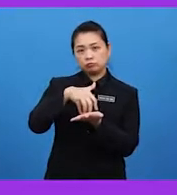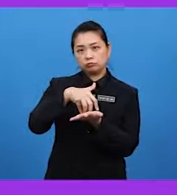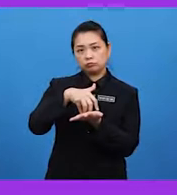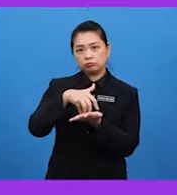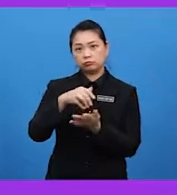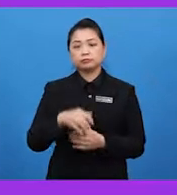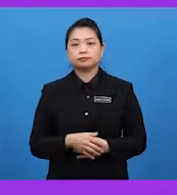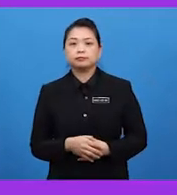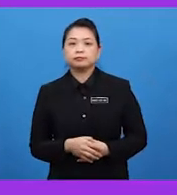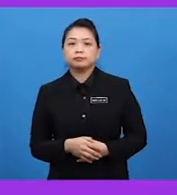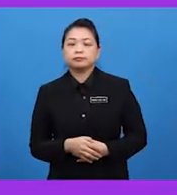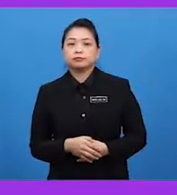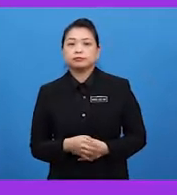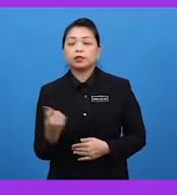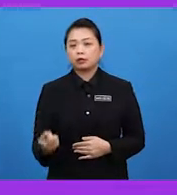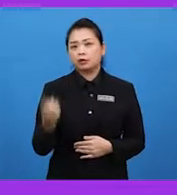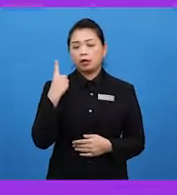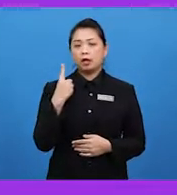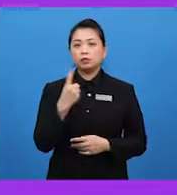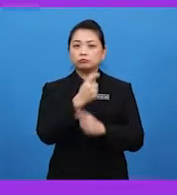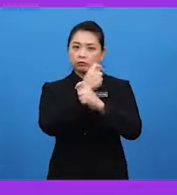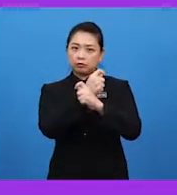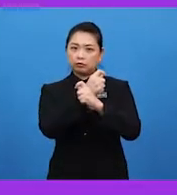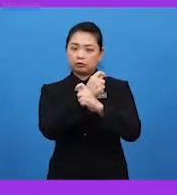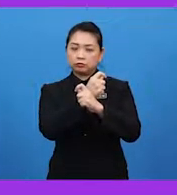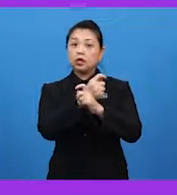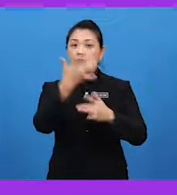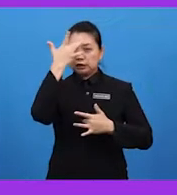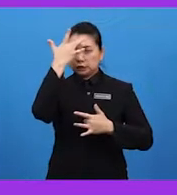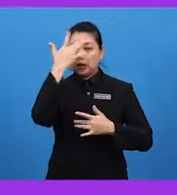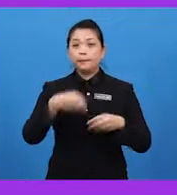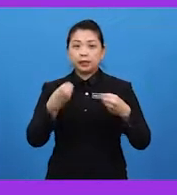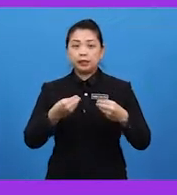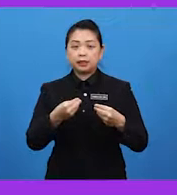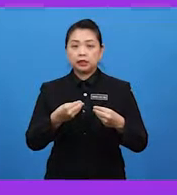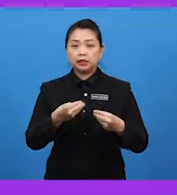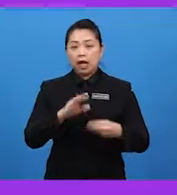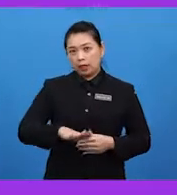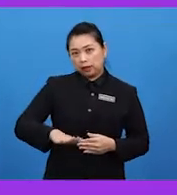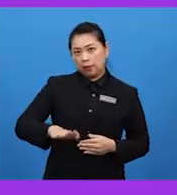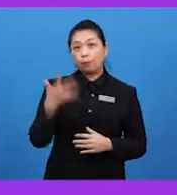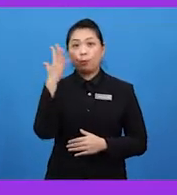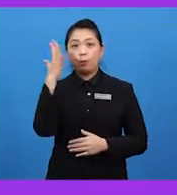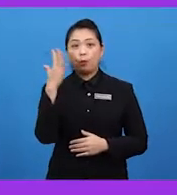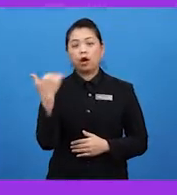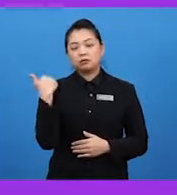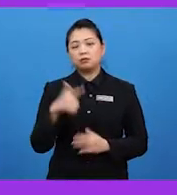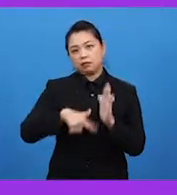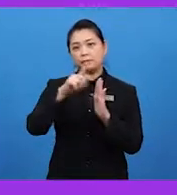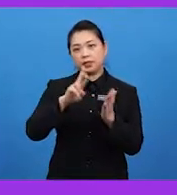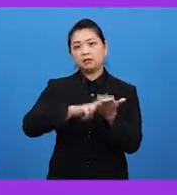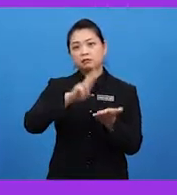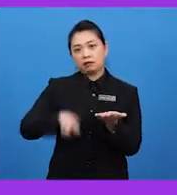kelemahan. Daya pertahanan terhadap penyakit bagi anak pokok adalah lebih rendah.